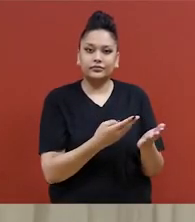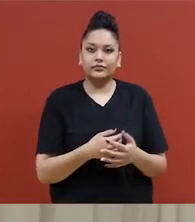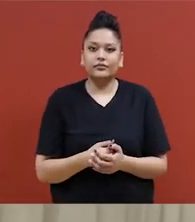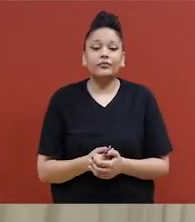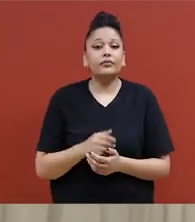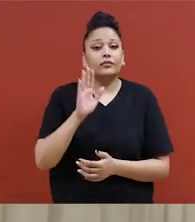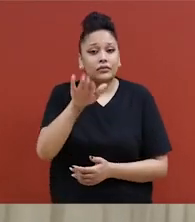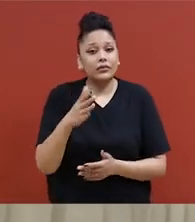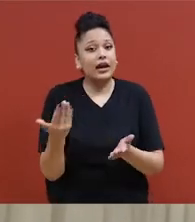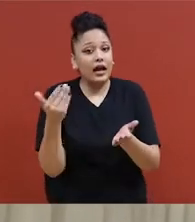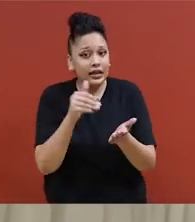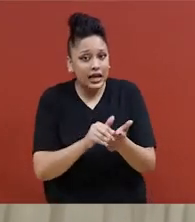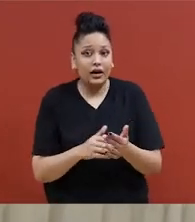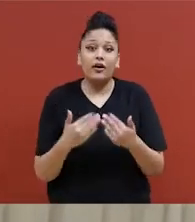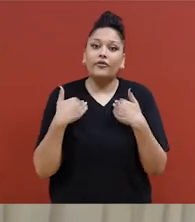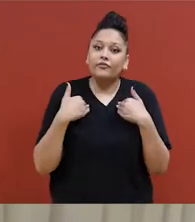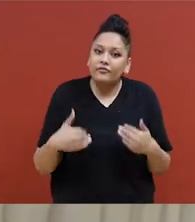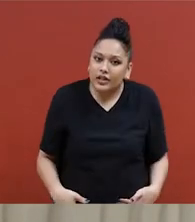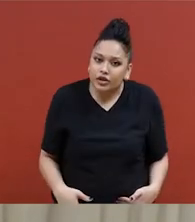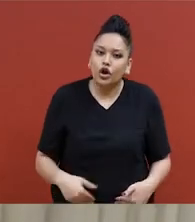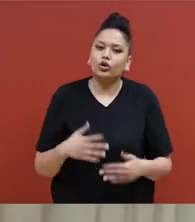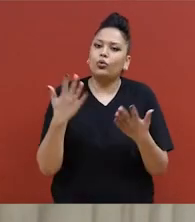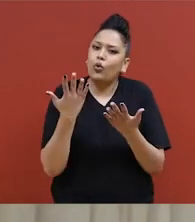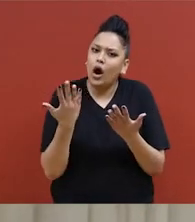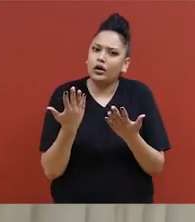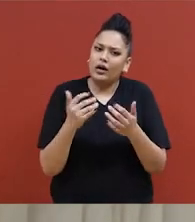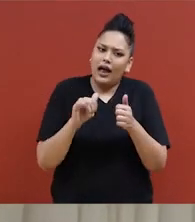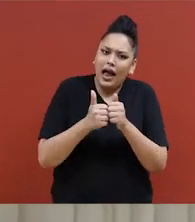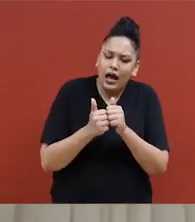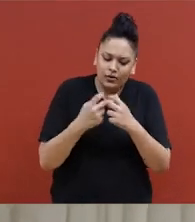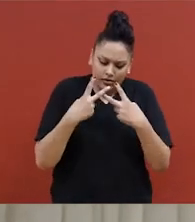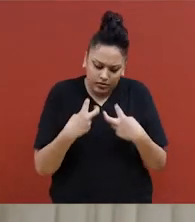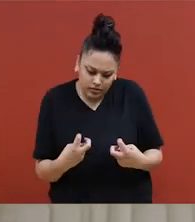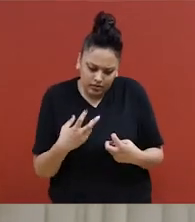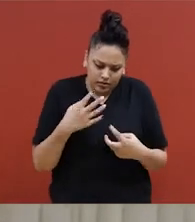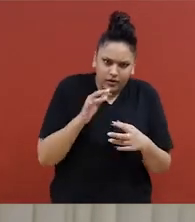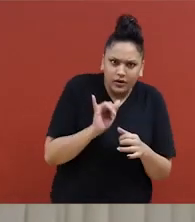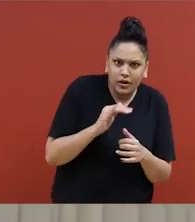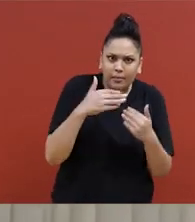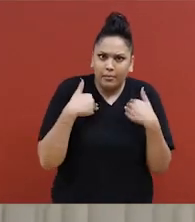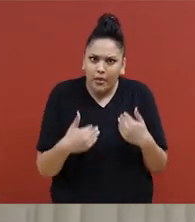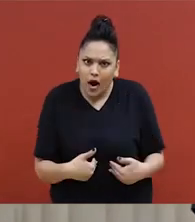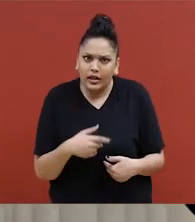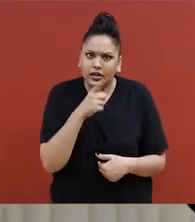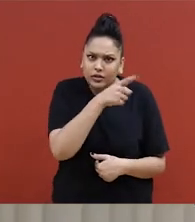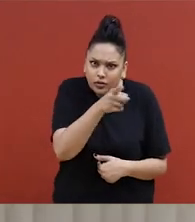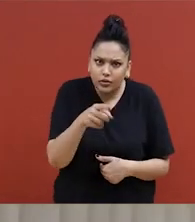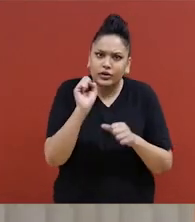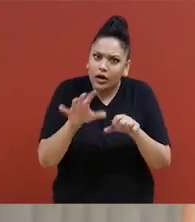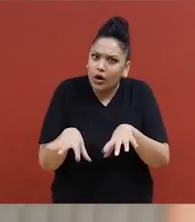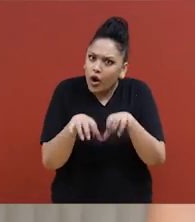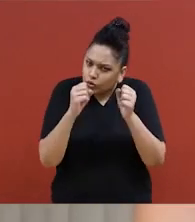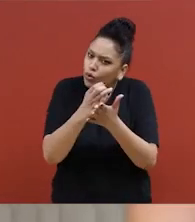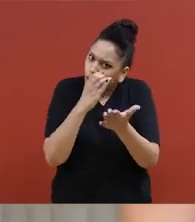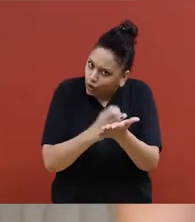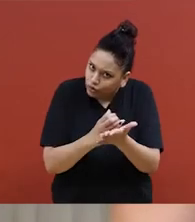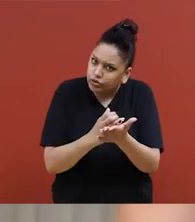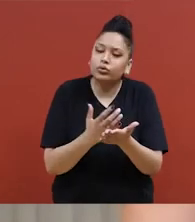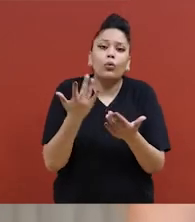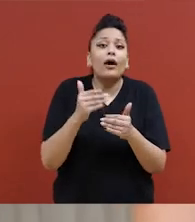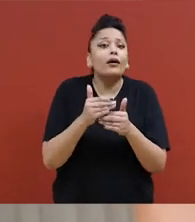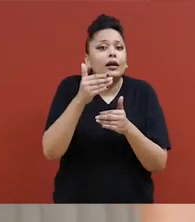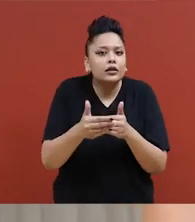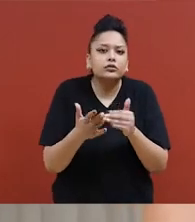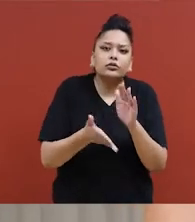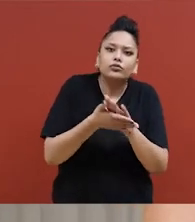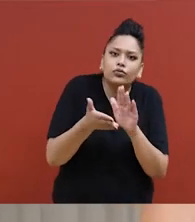Encore une fois, on utilise notre corps en fonction de ce qu'il peut faire au moment présent. Si vous suivez un cours d'autodéfense pour femmes Wendo, vous